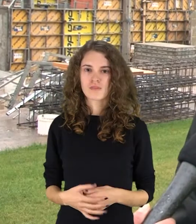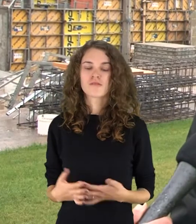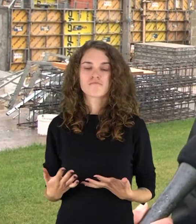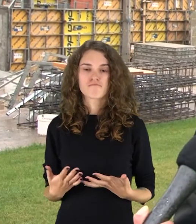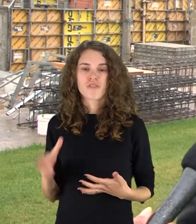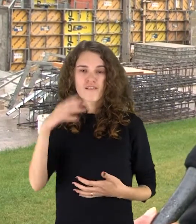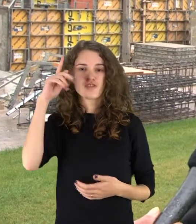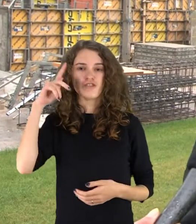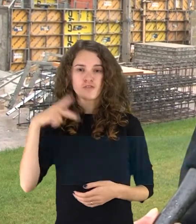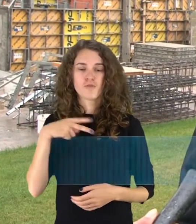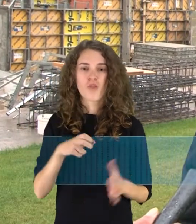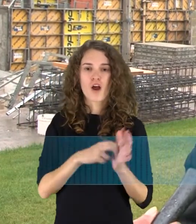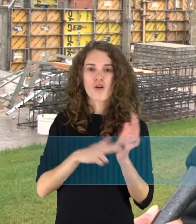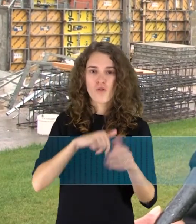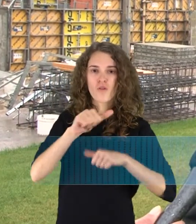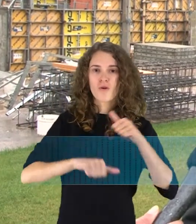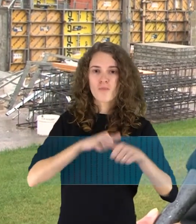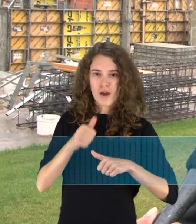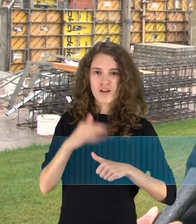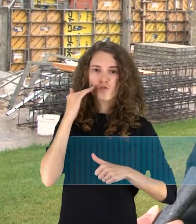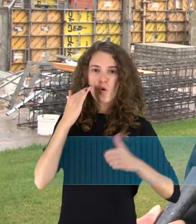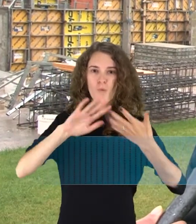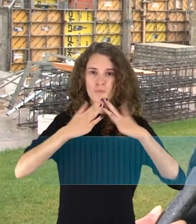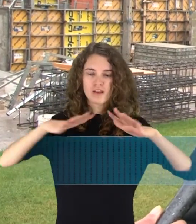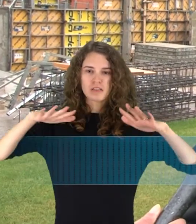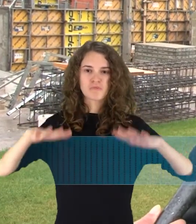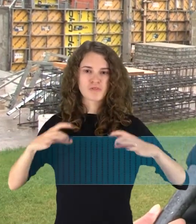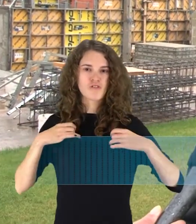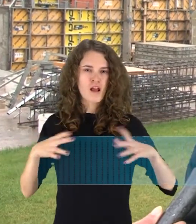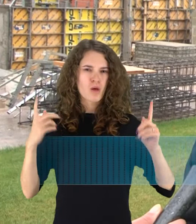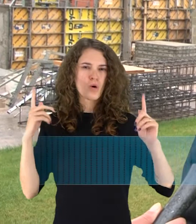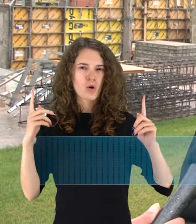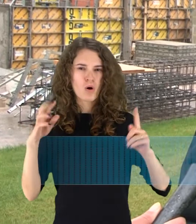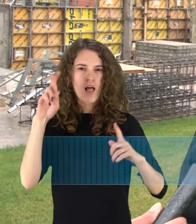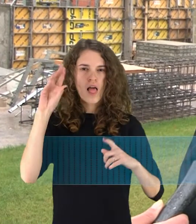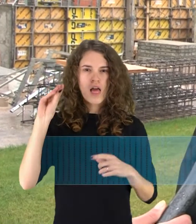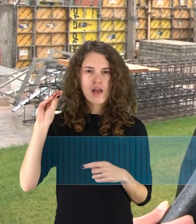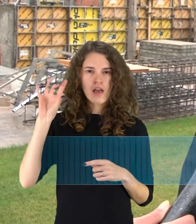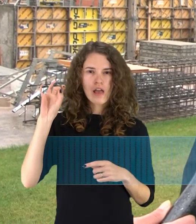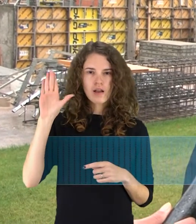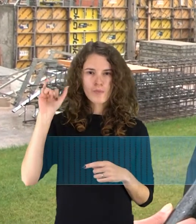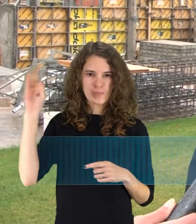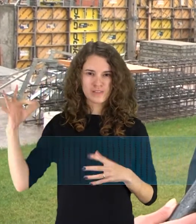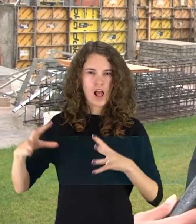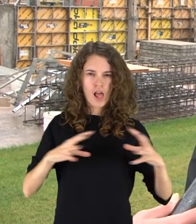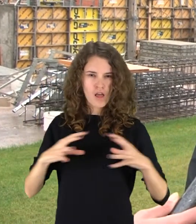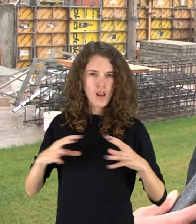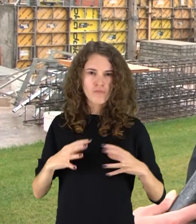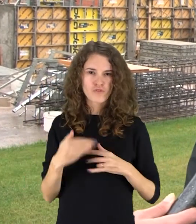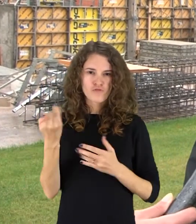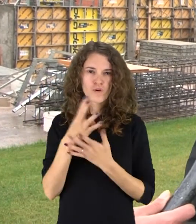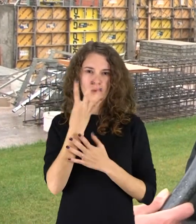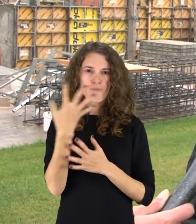Tai kaip žinia, 2018 metais Šiauliu mieste bus labai gražus į vilėjus, būtent regbės sporto šaką 45 metai.